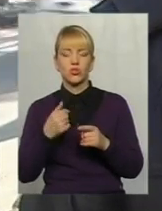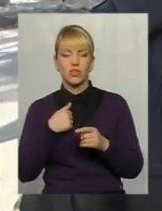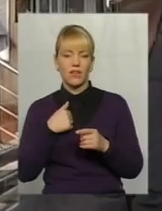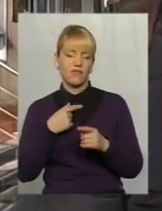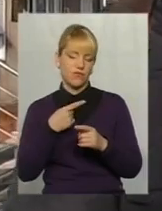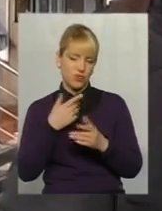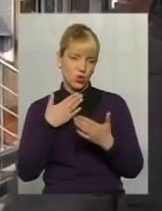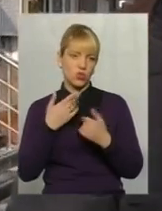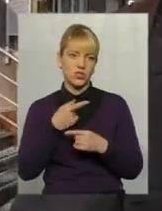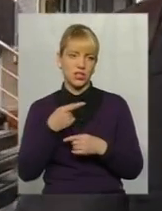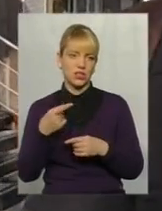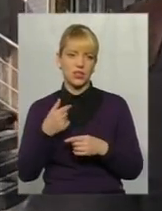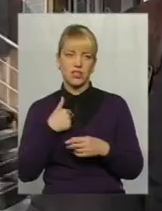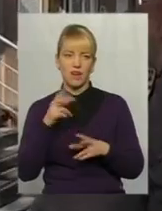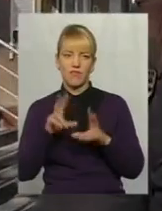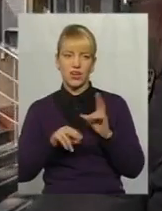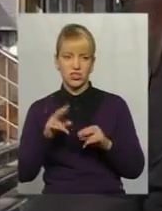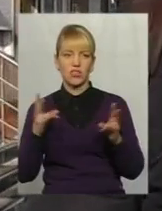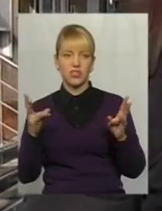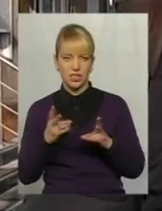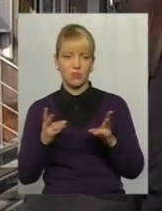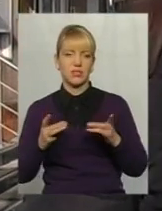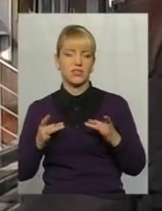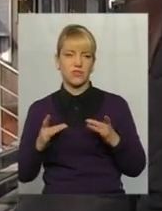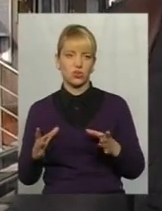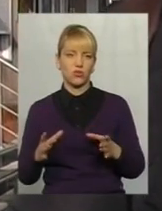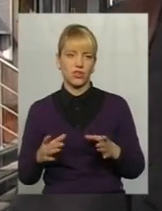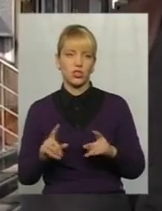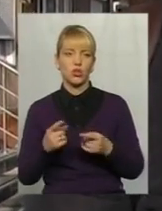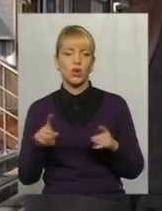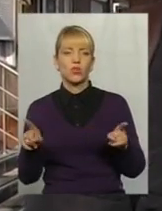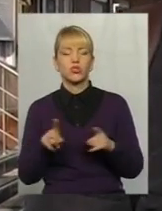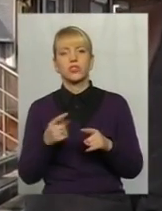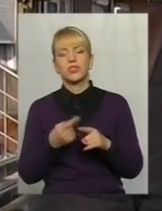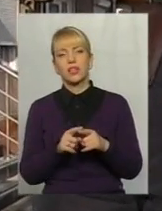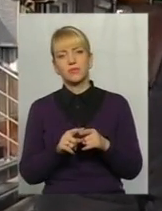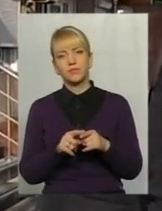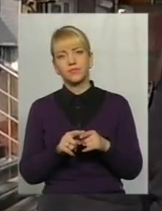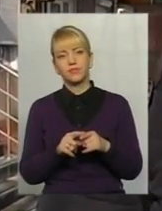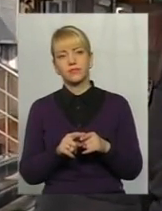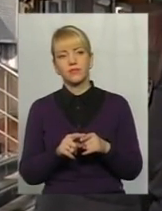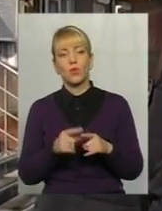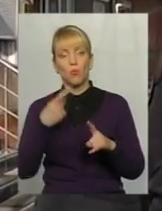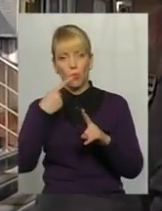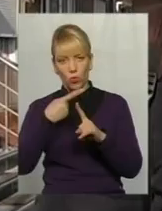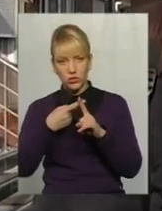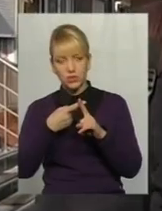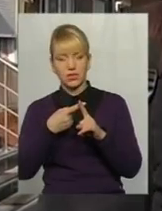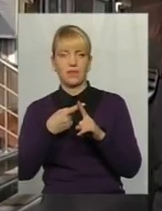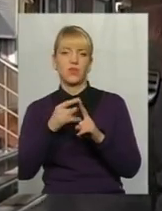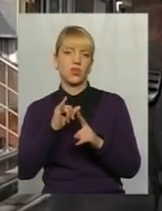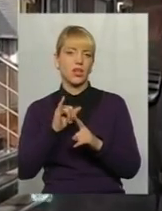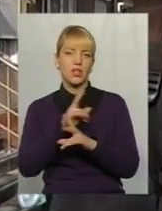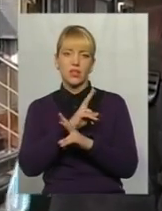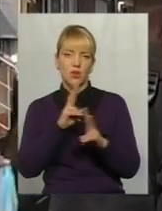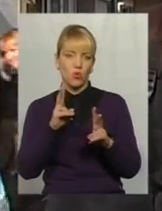до цього. Я вважаю, що варто святкувати, тому що це така позитивна річ, і це нікому